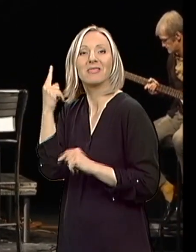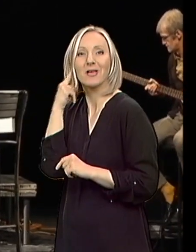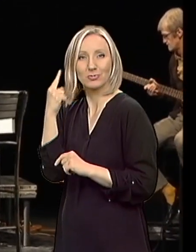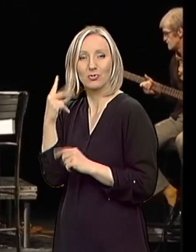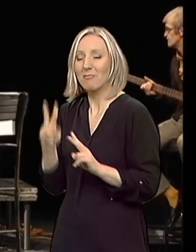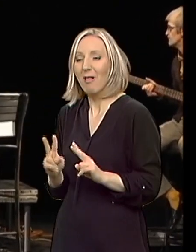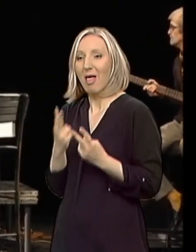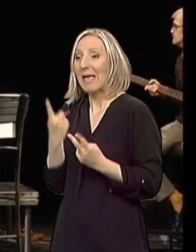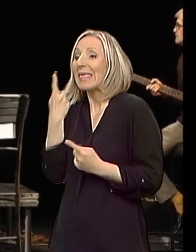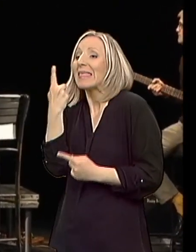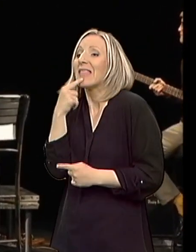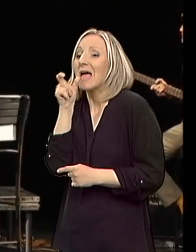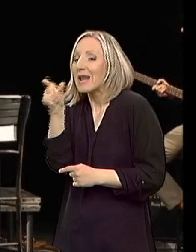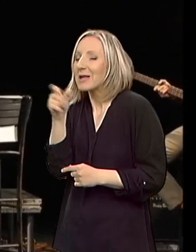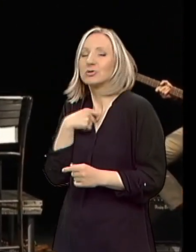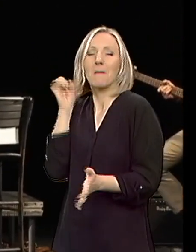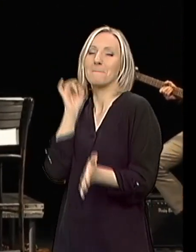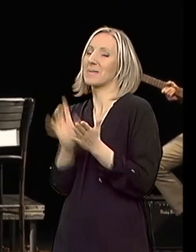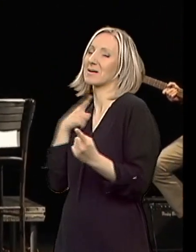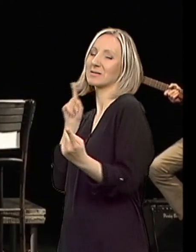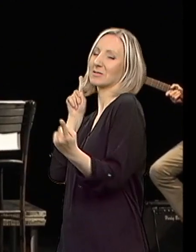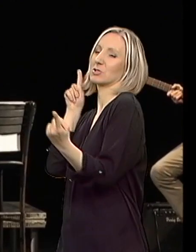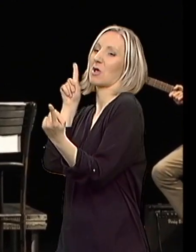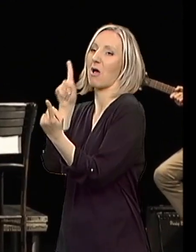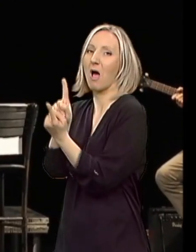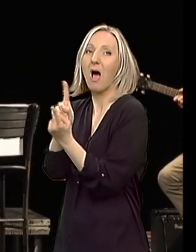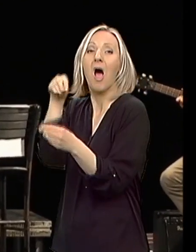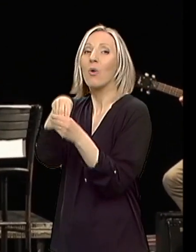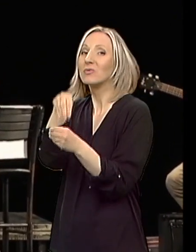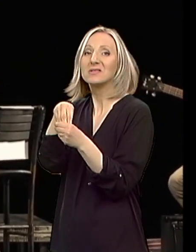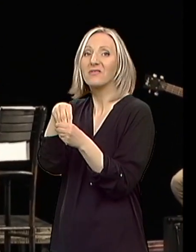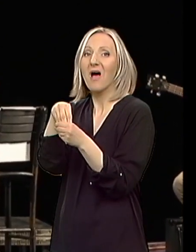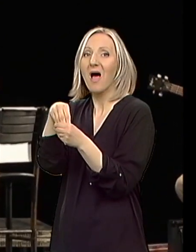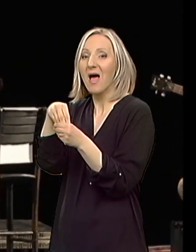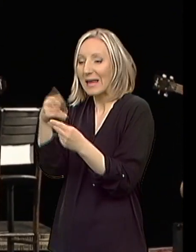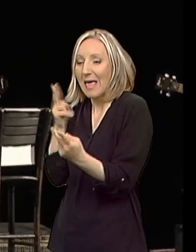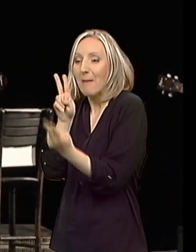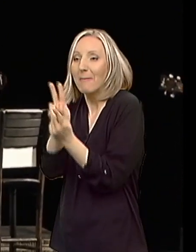Jedna reč i trakopisu sam, buzina rastvaja.